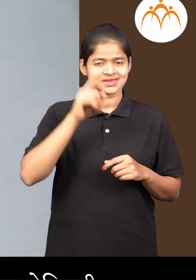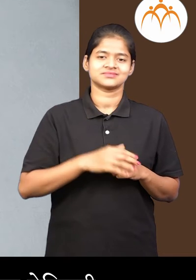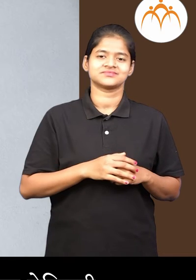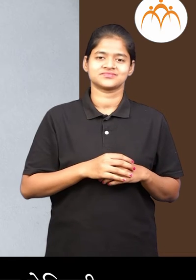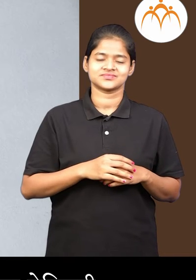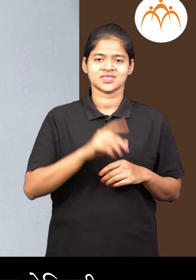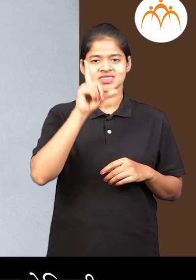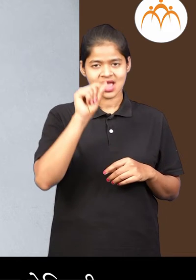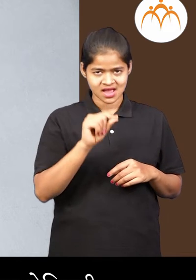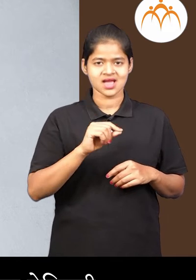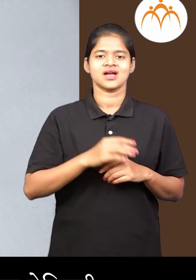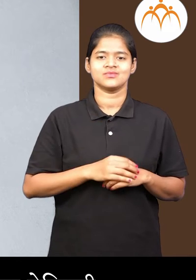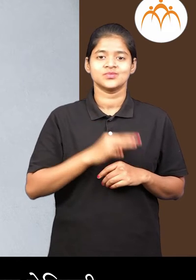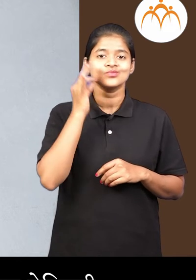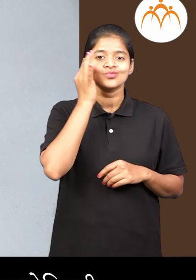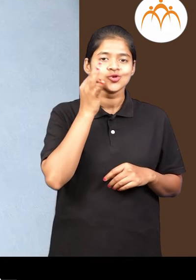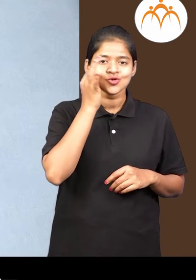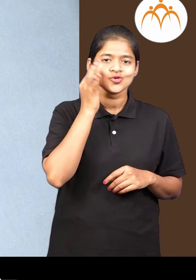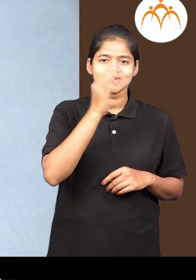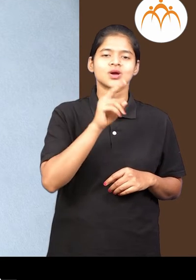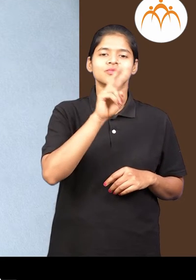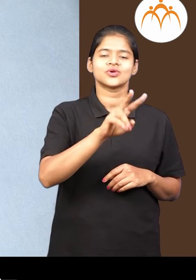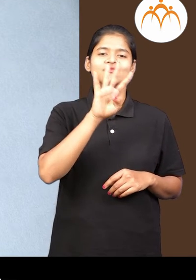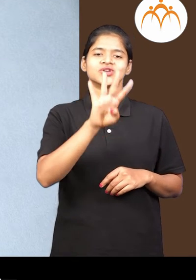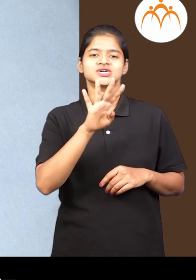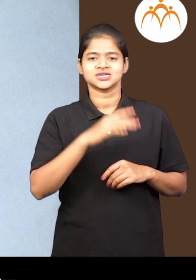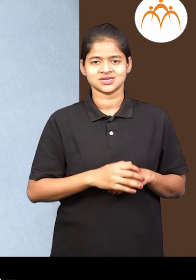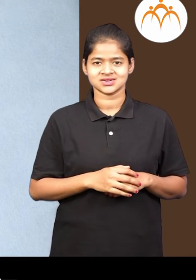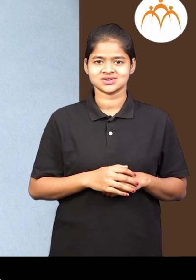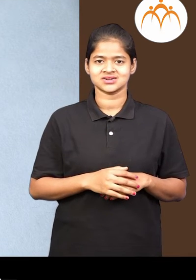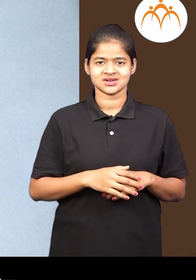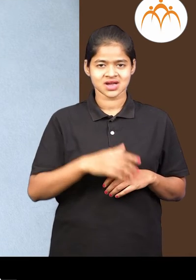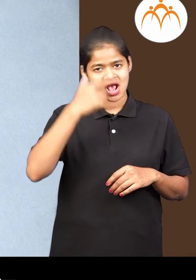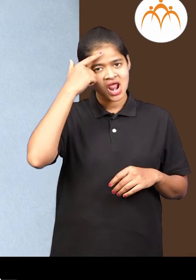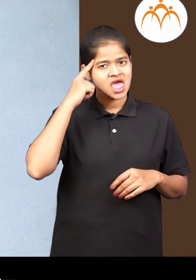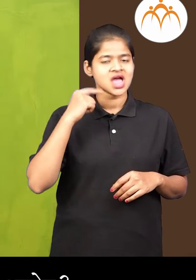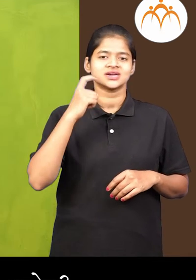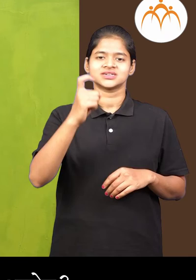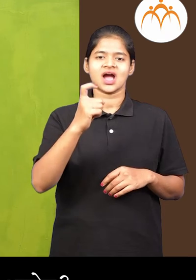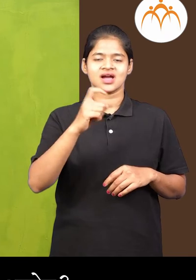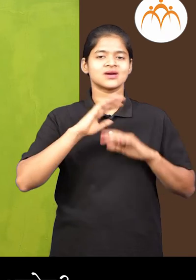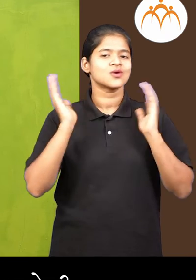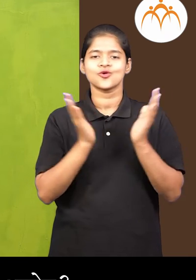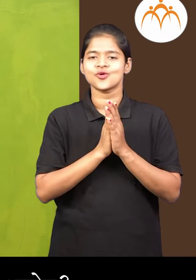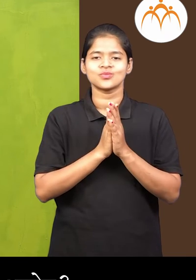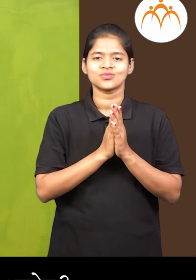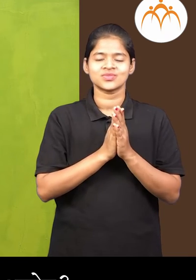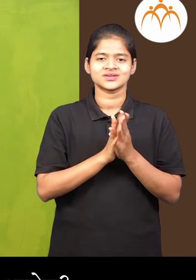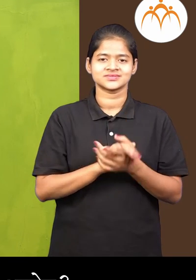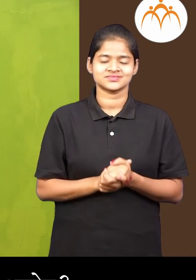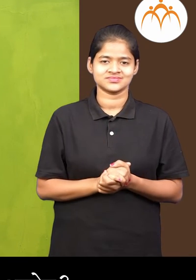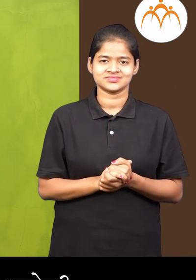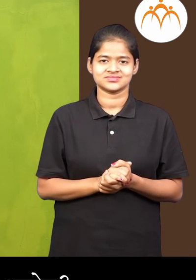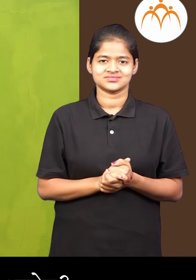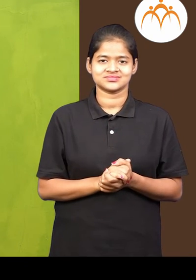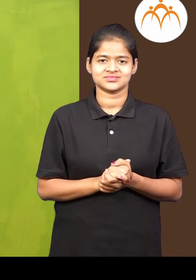24 नेया पेंसिल्स आणी 7 काया पेंसिल्स आहेत तर माजा कड़े आता एकुण किती